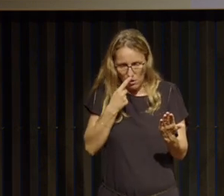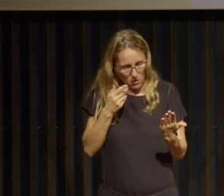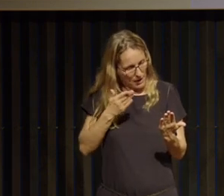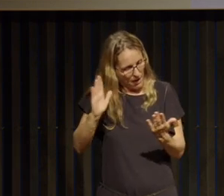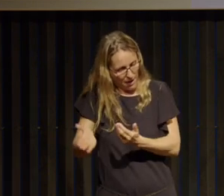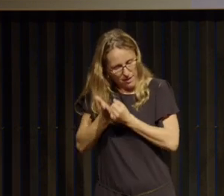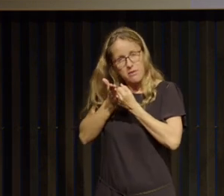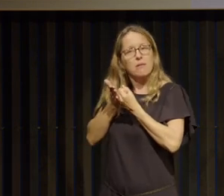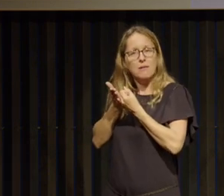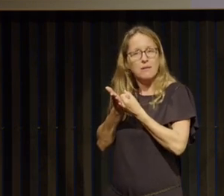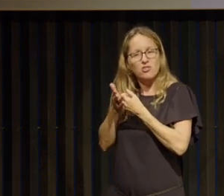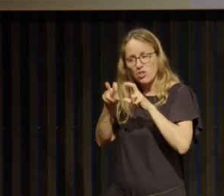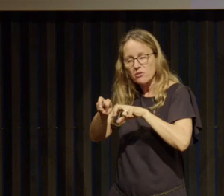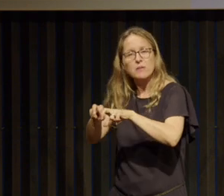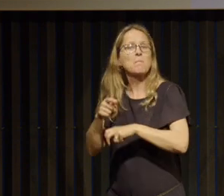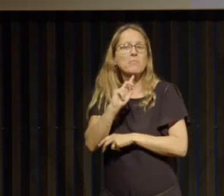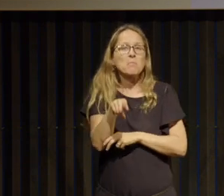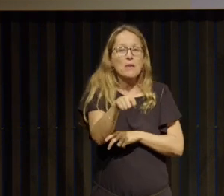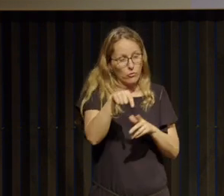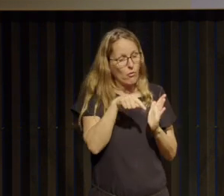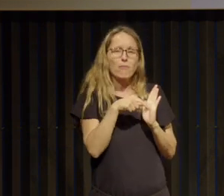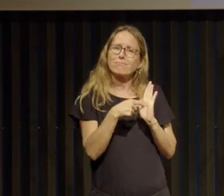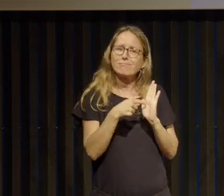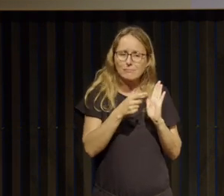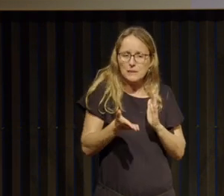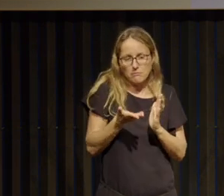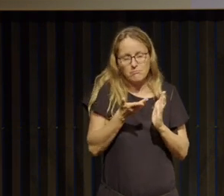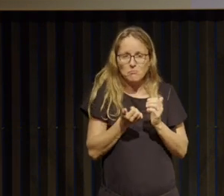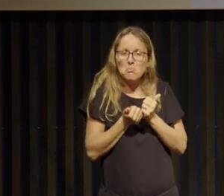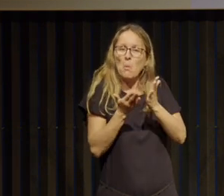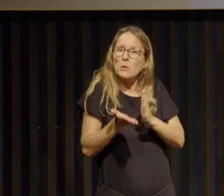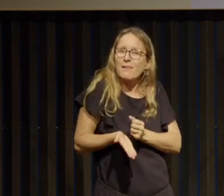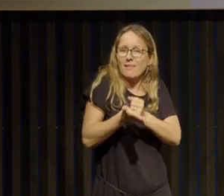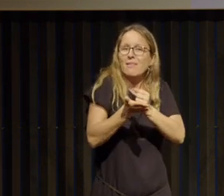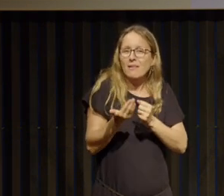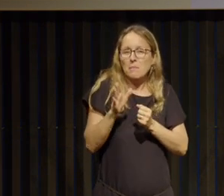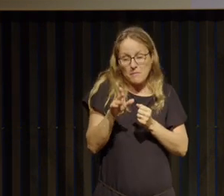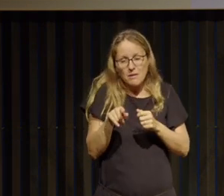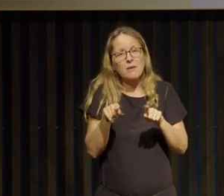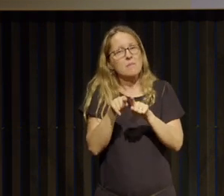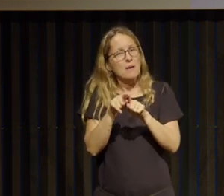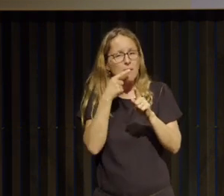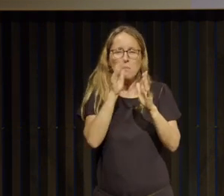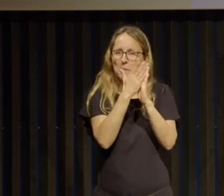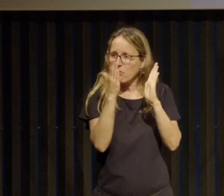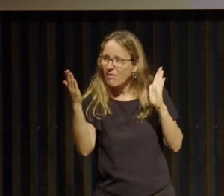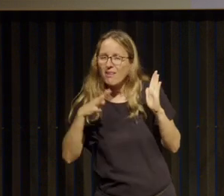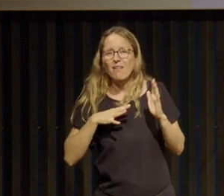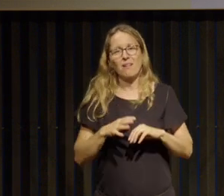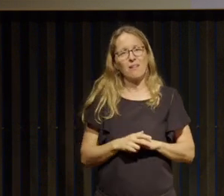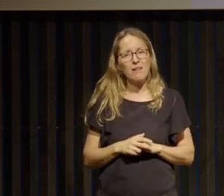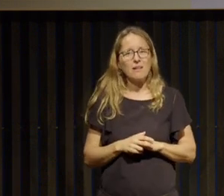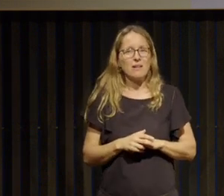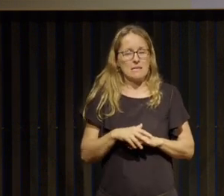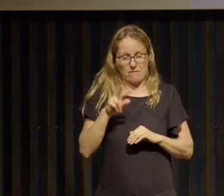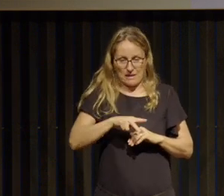forcément même si j'essaie de donner le plus de ressources possible il n pas forcément toutes les ressources mais il y aussi une bibliothèque de ressources et il y a vraiment cette incitation